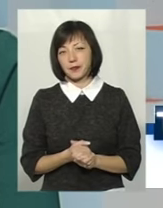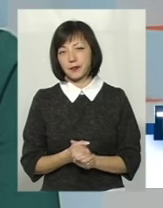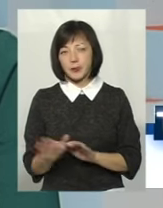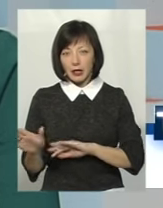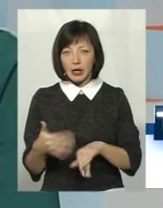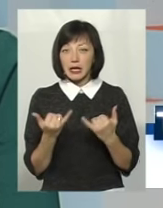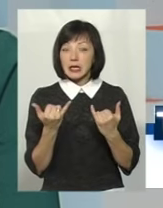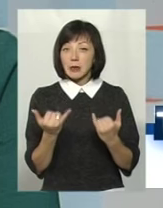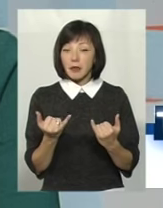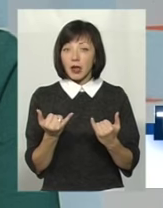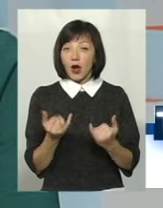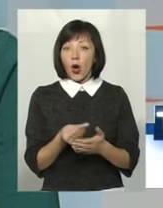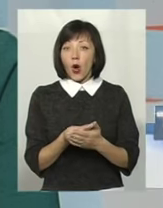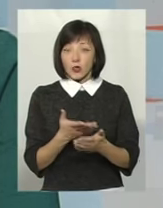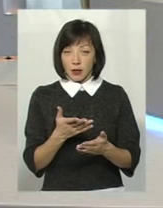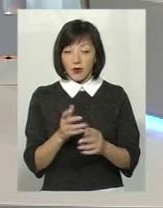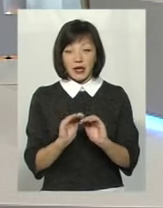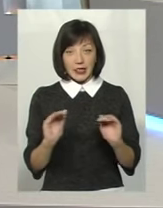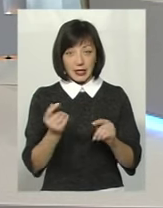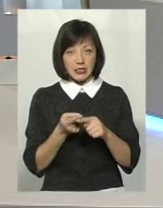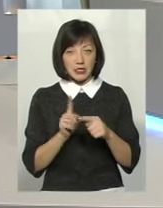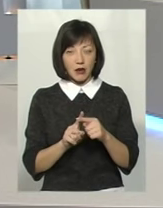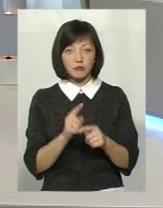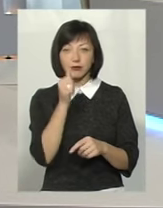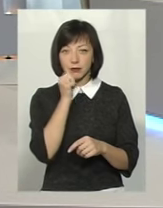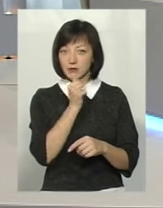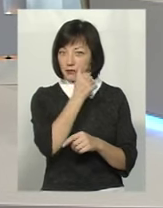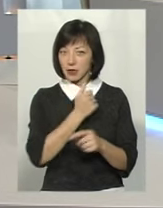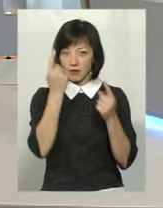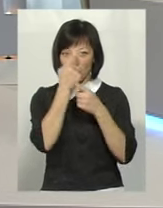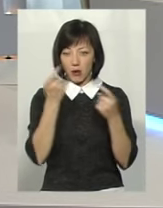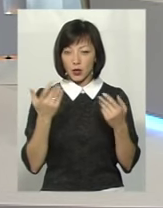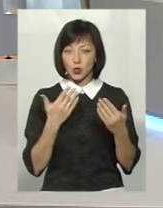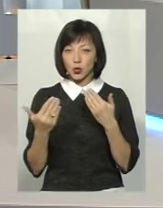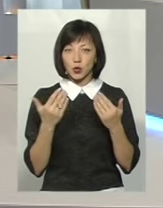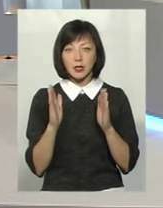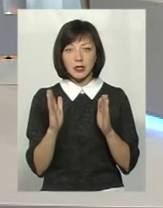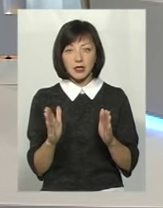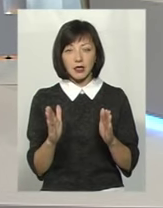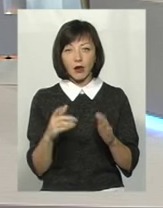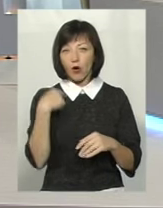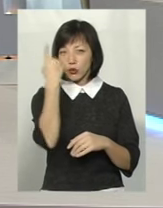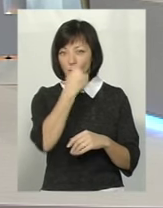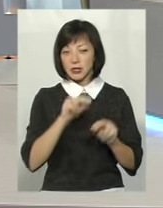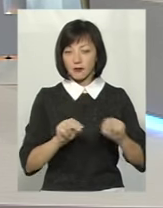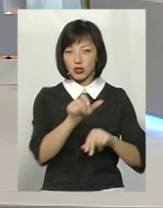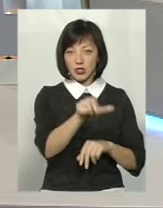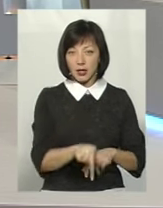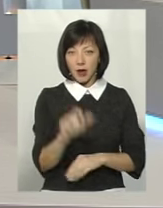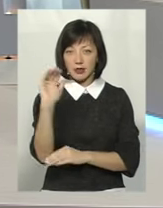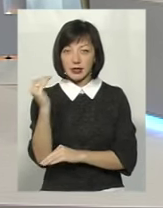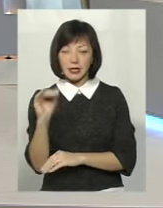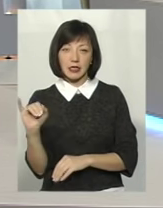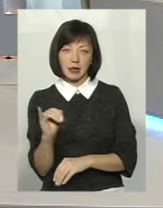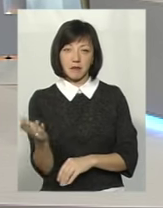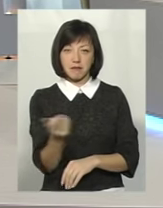оцінювання учнів – це конфіденційна інформація, яка стосується тільки кого? Особисто вчителя, дитини,